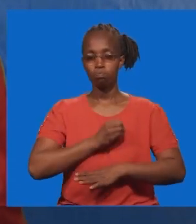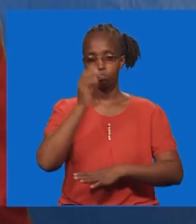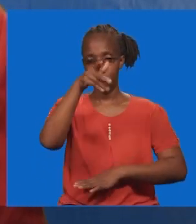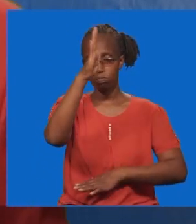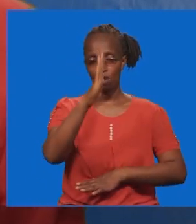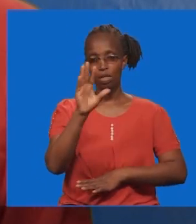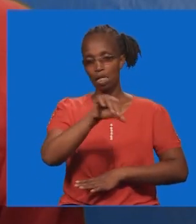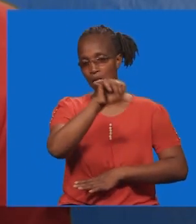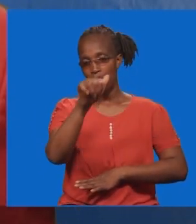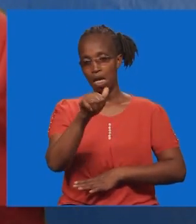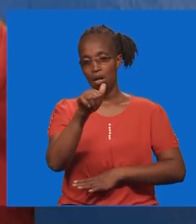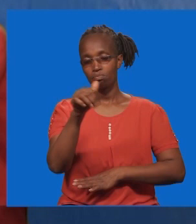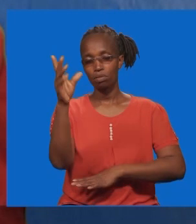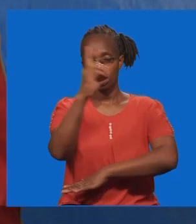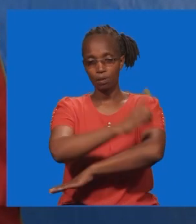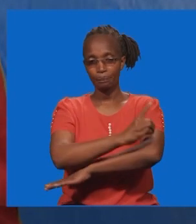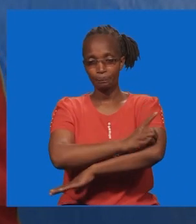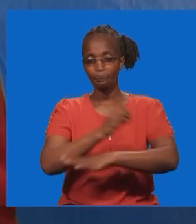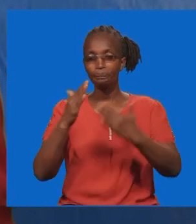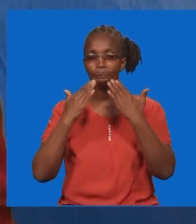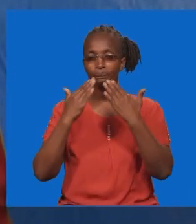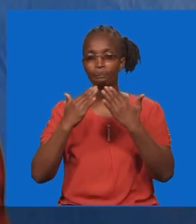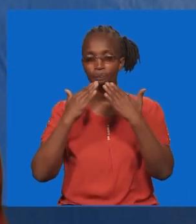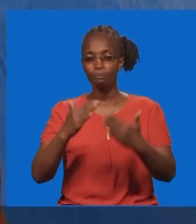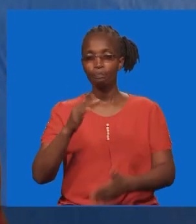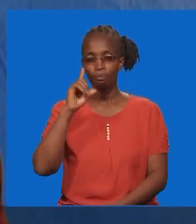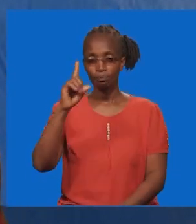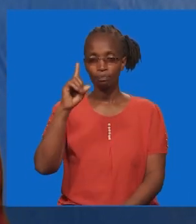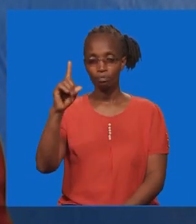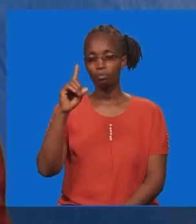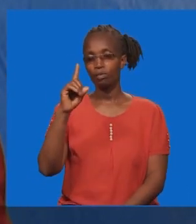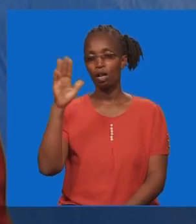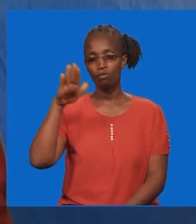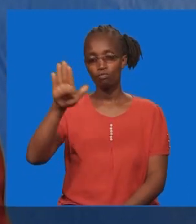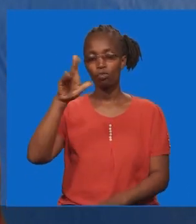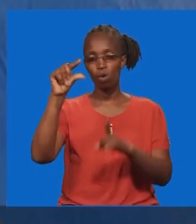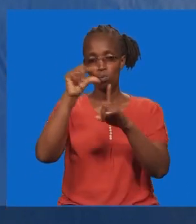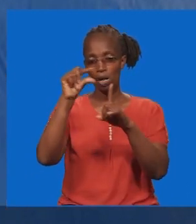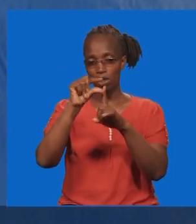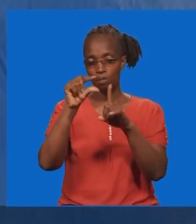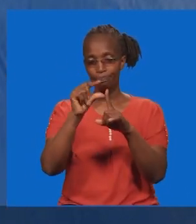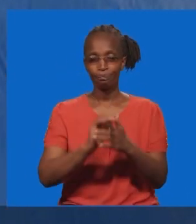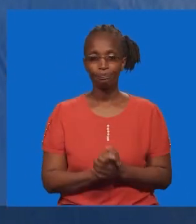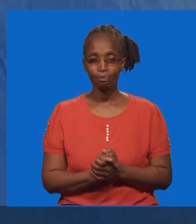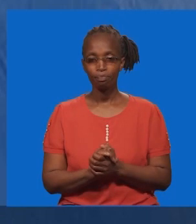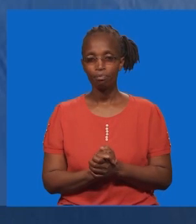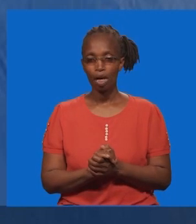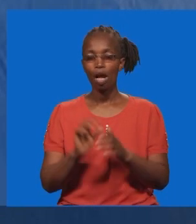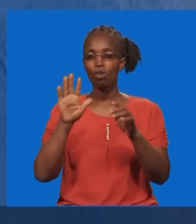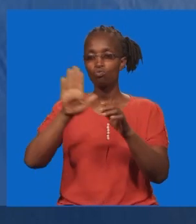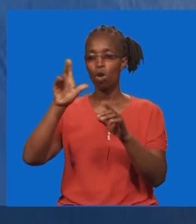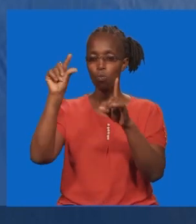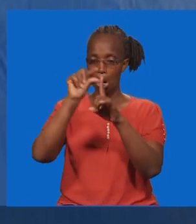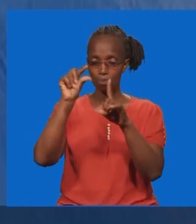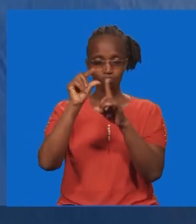baba yetu, mara tena tunakushukuru sana ni kwa anjili ya nenolako. Ambalo bwana,